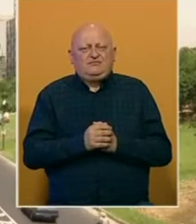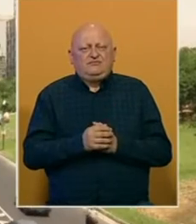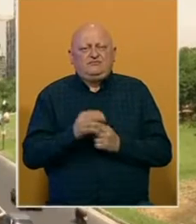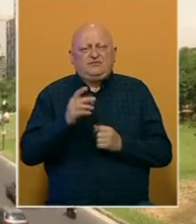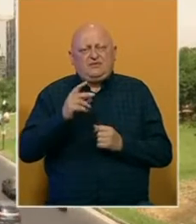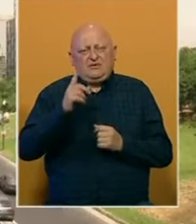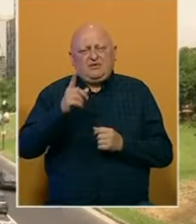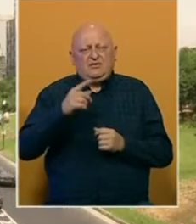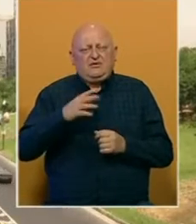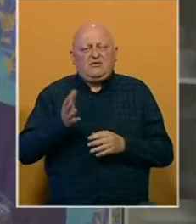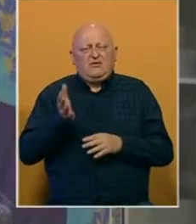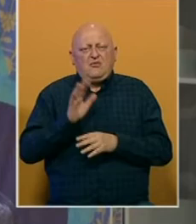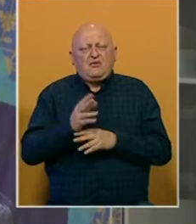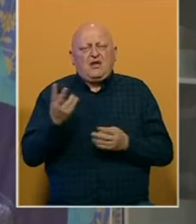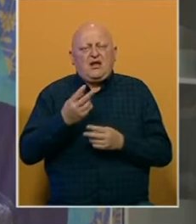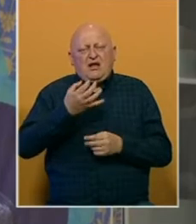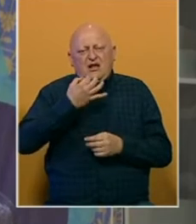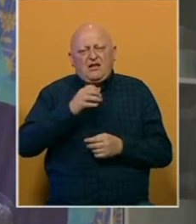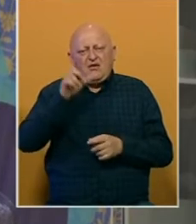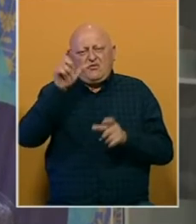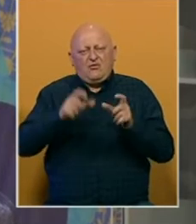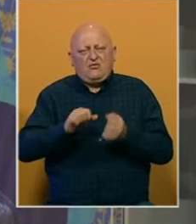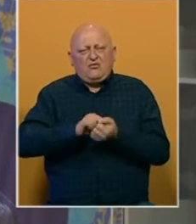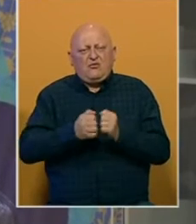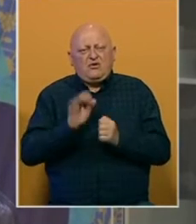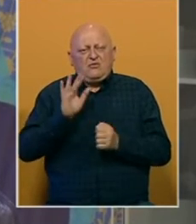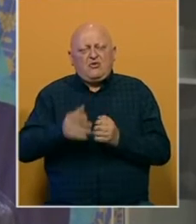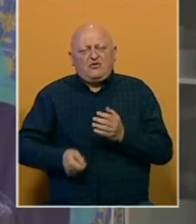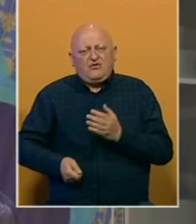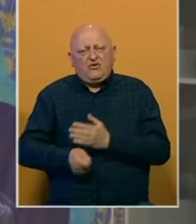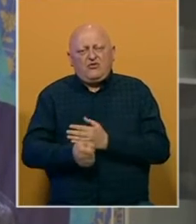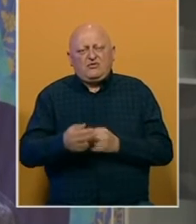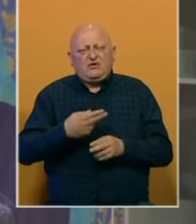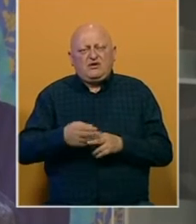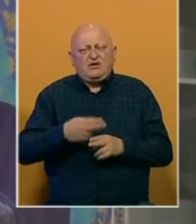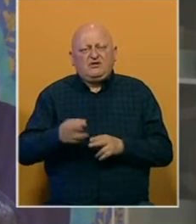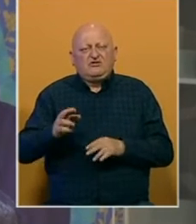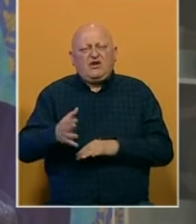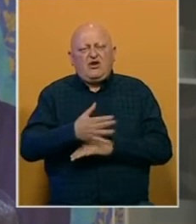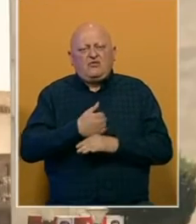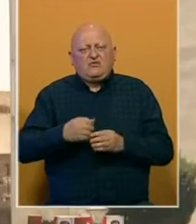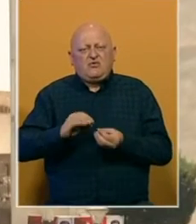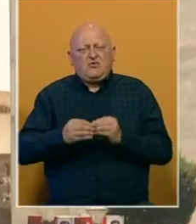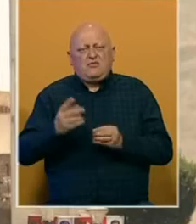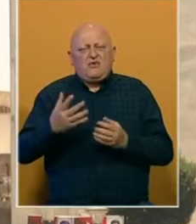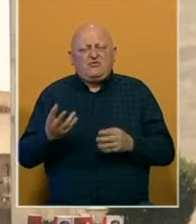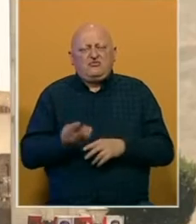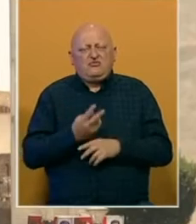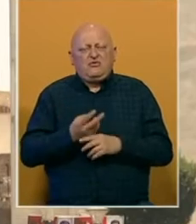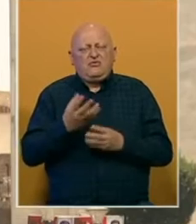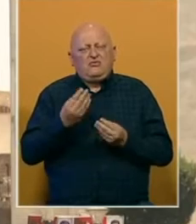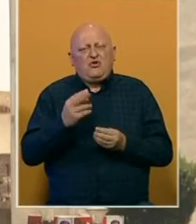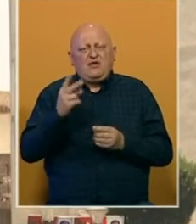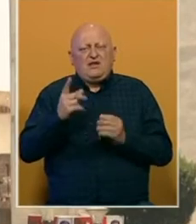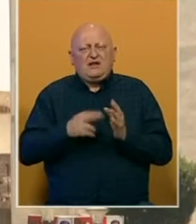Raisi se inače predstavljao kao najbolja osoba za borbu protiv korupcije i rješavanje gospodarskih problema u zemlji. Međutim, mnogi